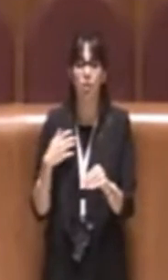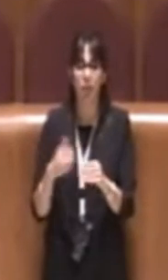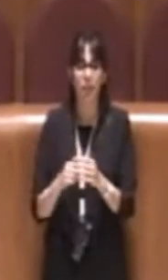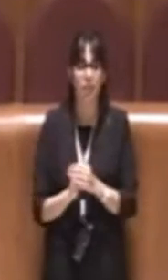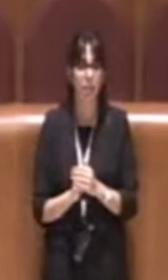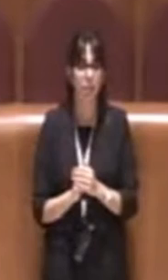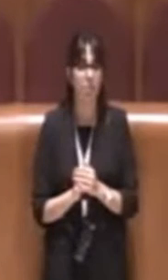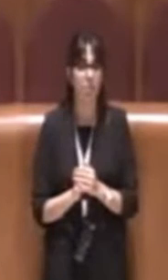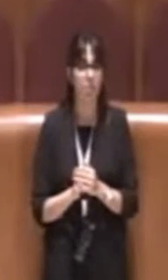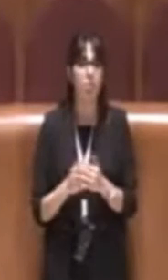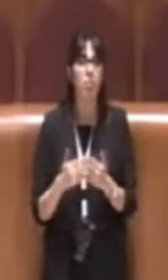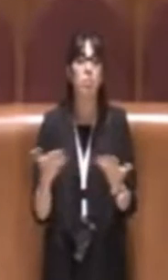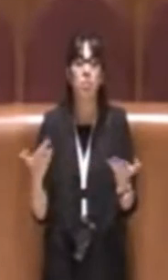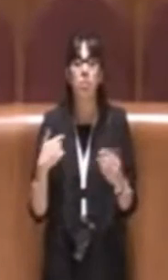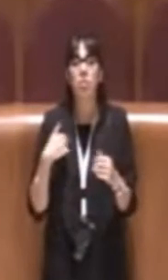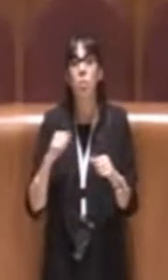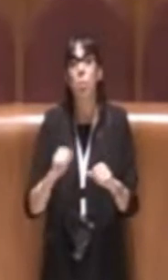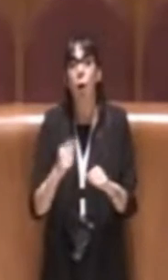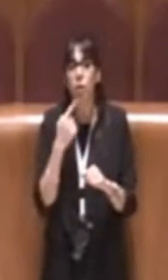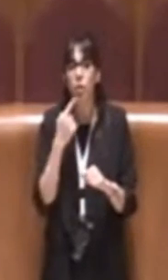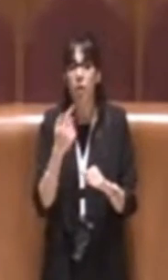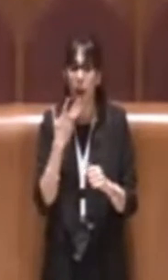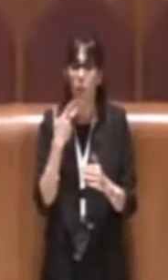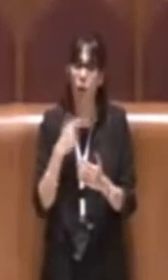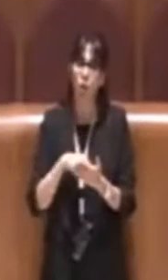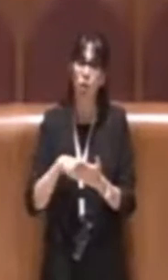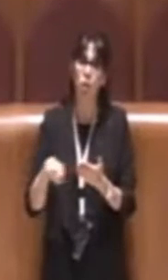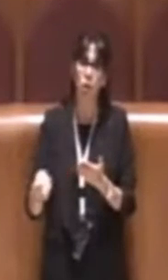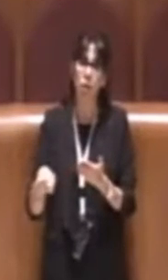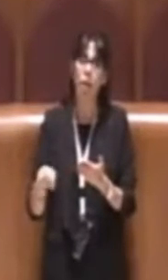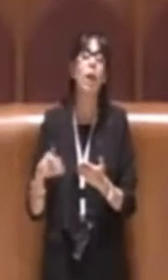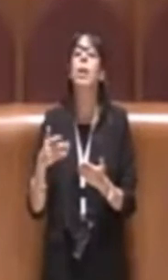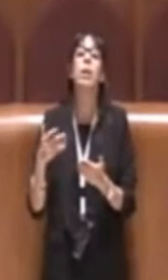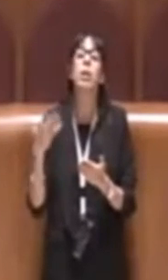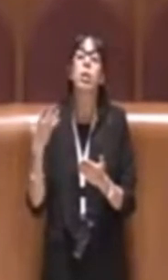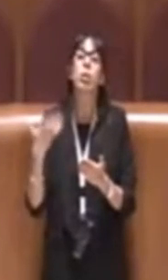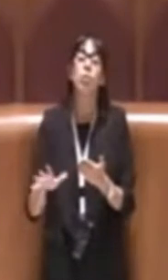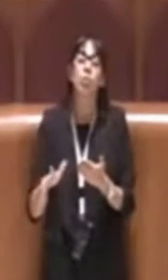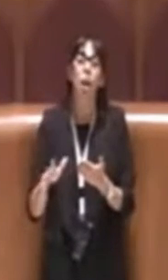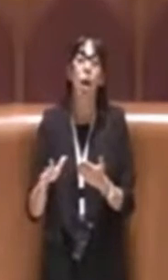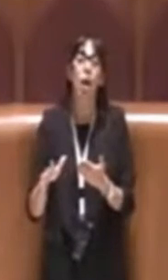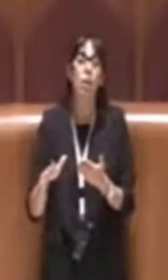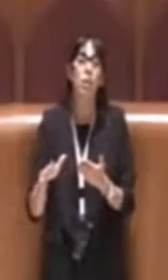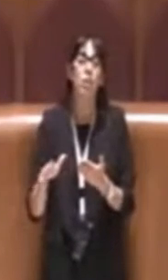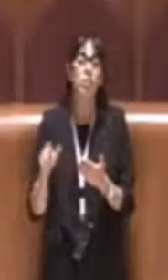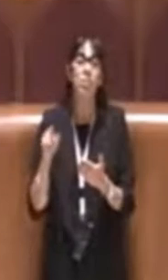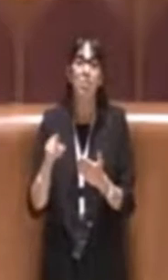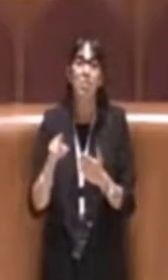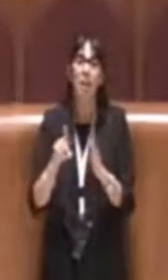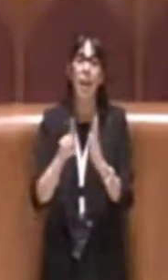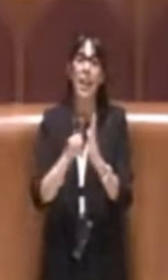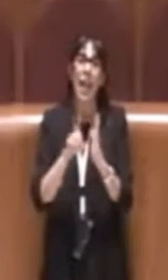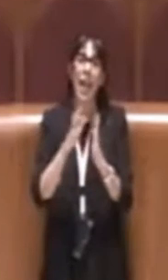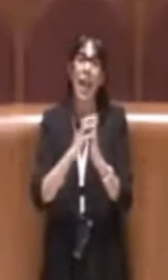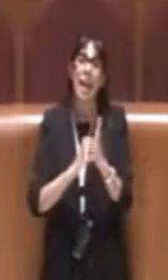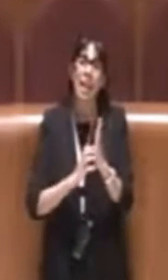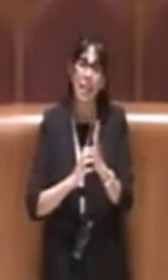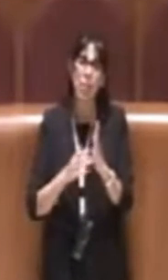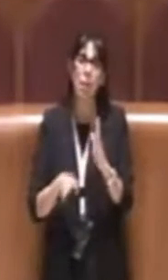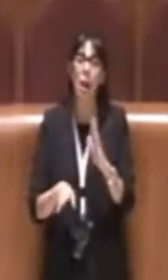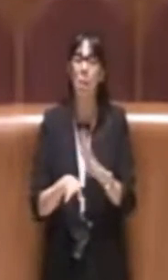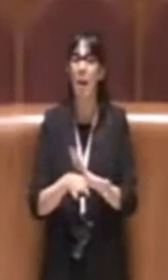posso dire, e lo voglio sottolineare, che già da quando questa delibera è nata nella sua